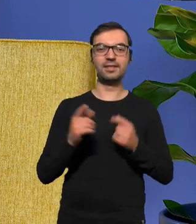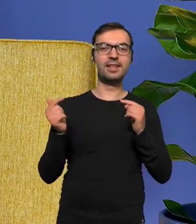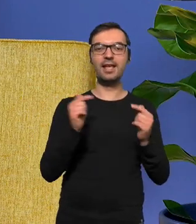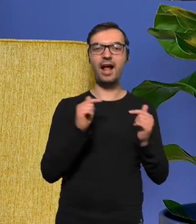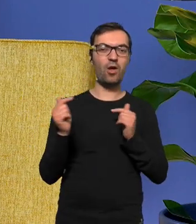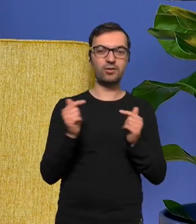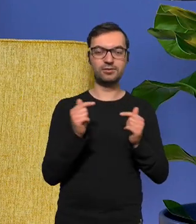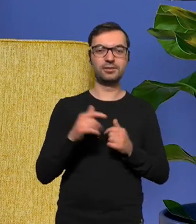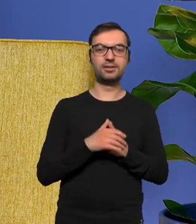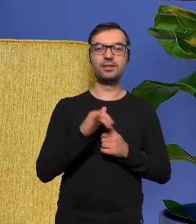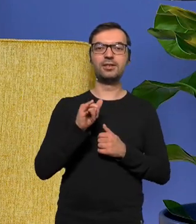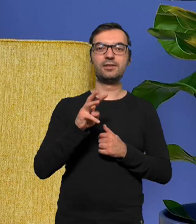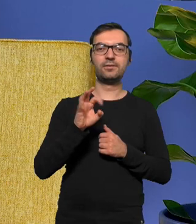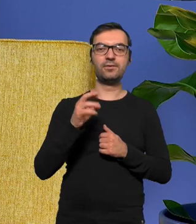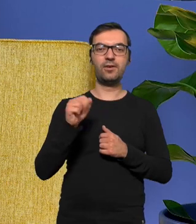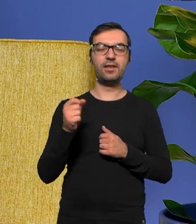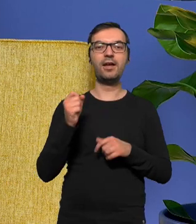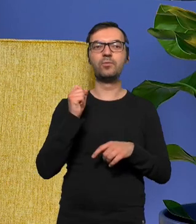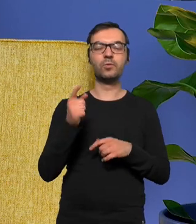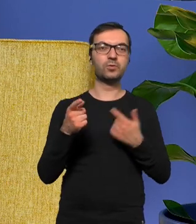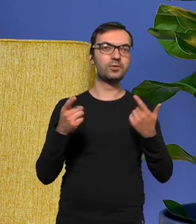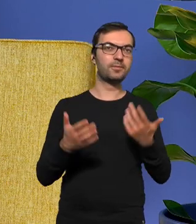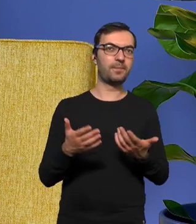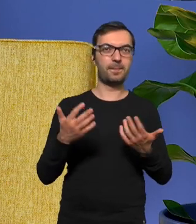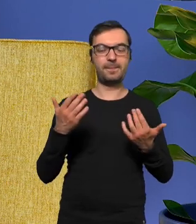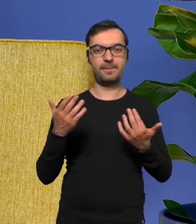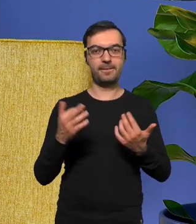dialogu Iwona pojawia się tutaj jako taka